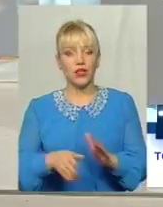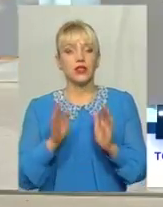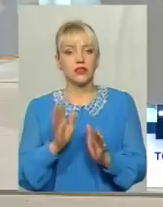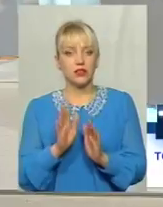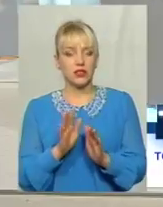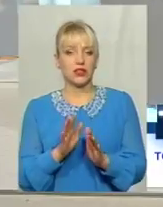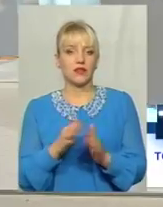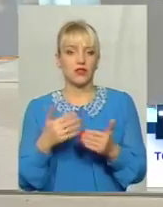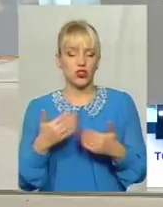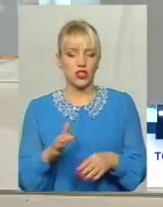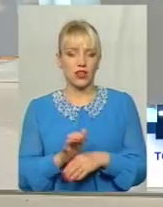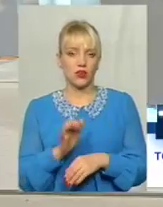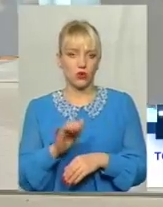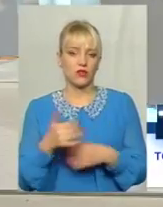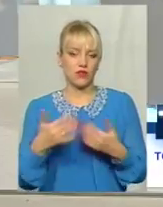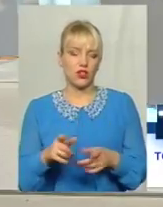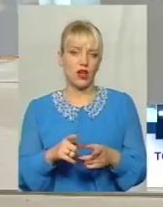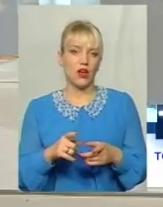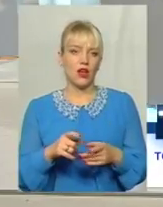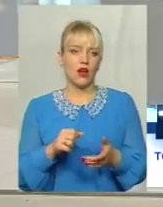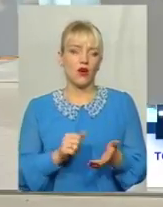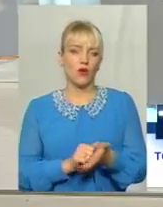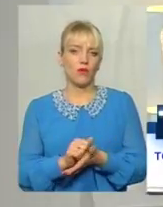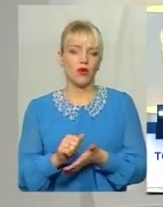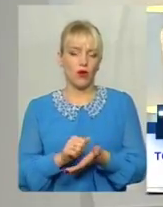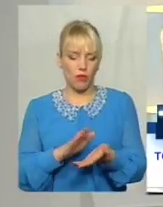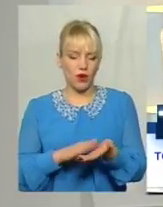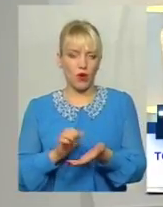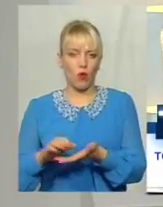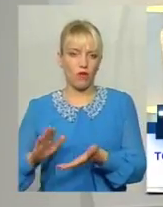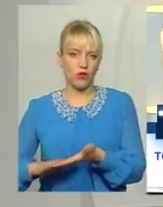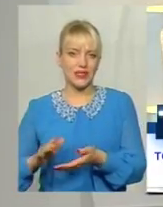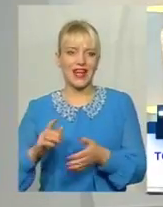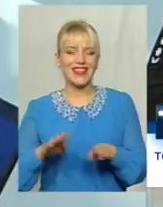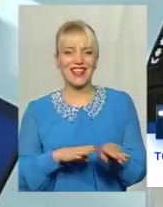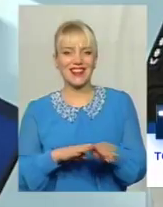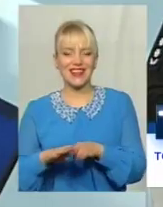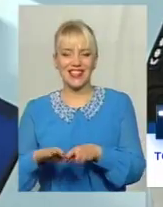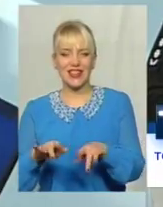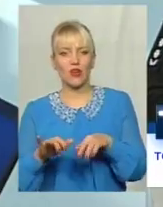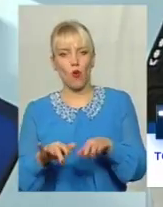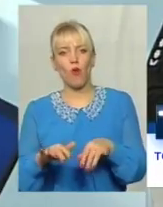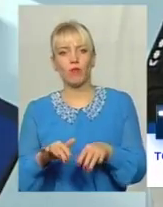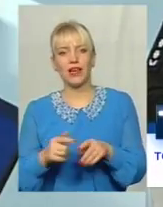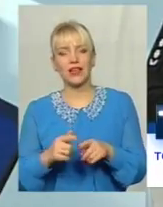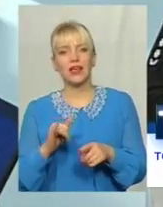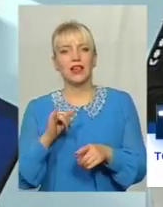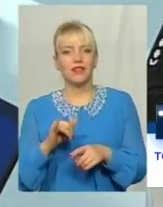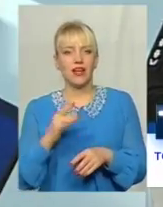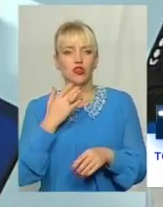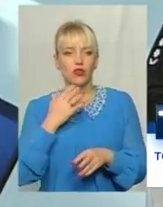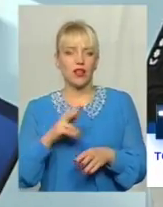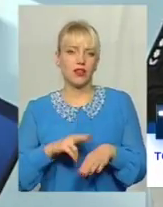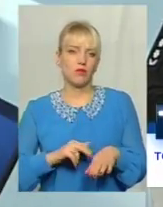надходить, проте вже обліковується в єдиному обліку національній поліції І будь-який випадок залишити без розгляду